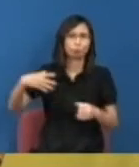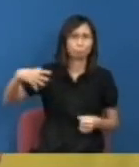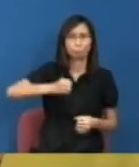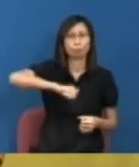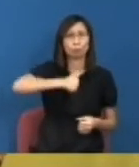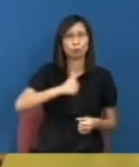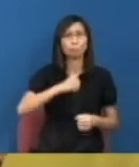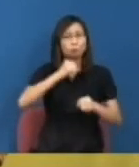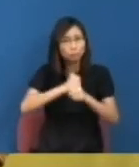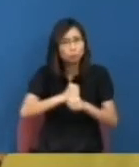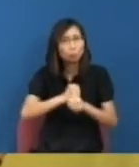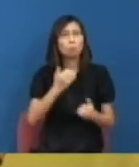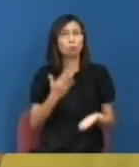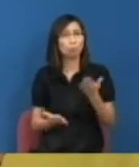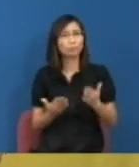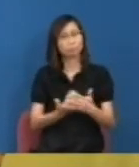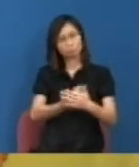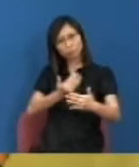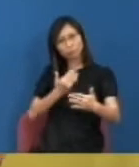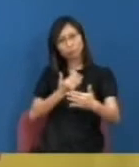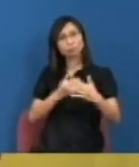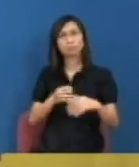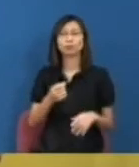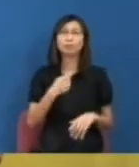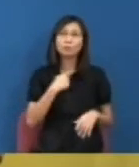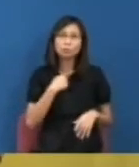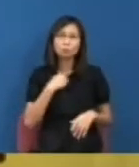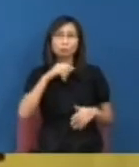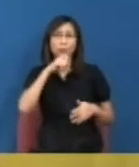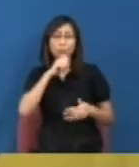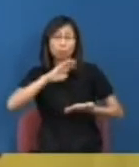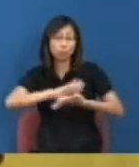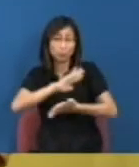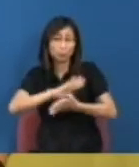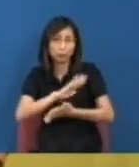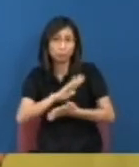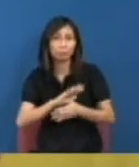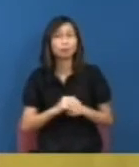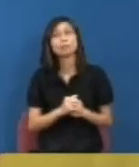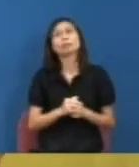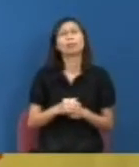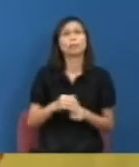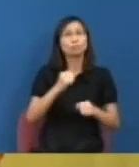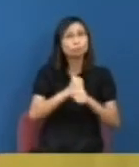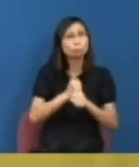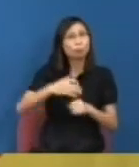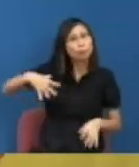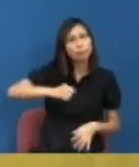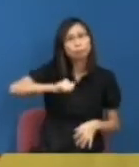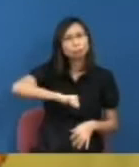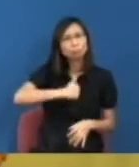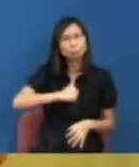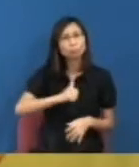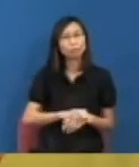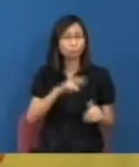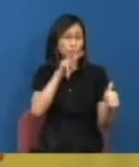之前有沒有一個充分的行政行員經驗因為始終你做學問和你管一個機